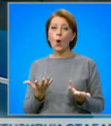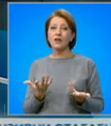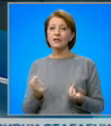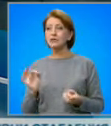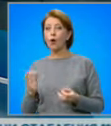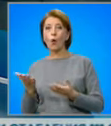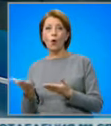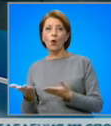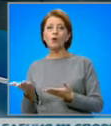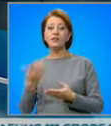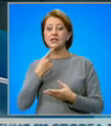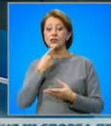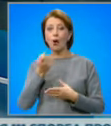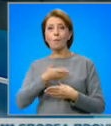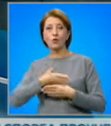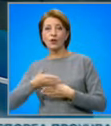продължаваме промяната.